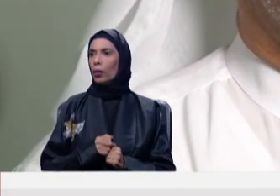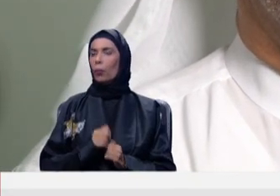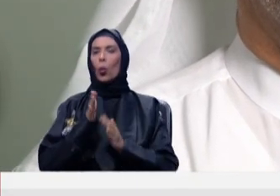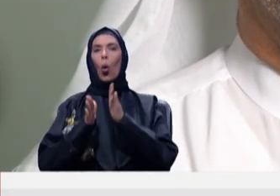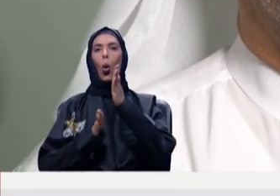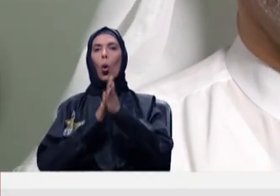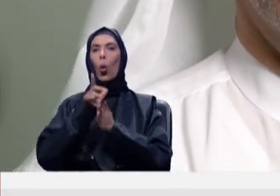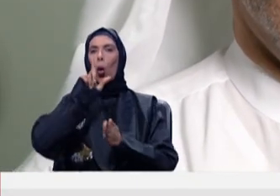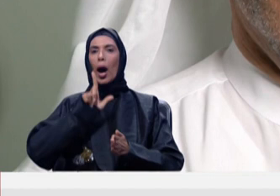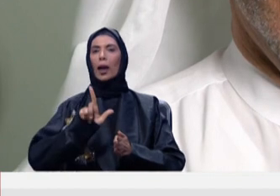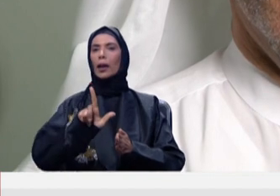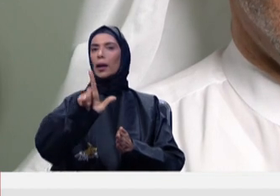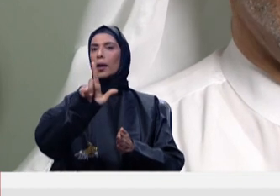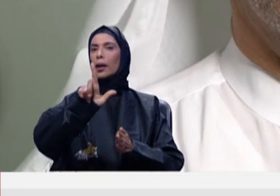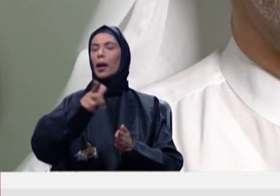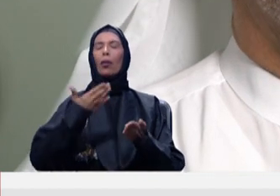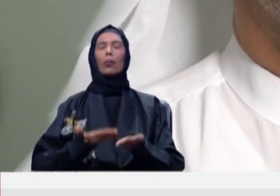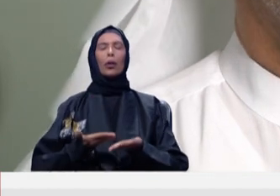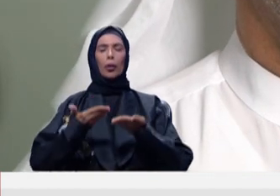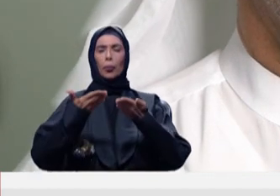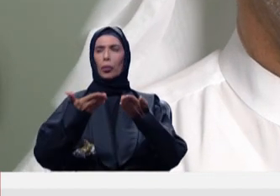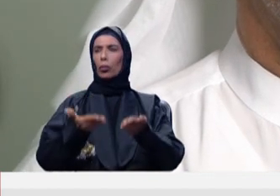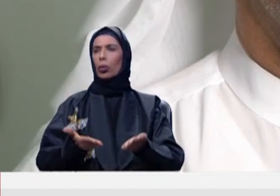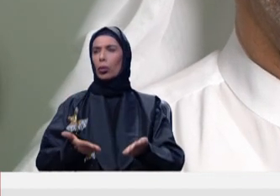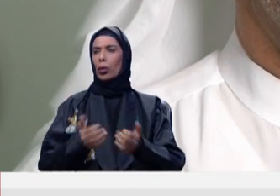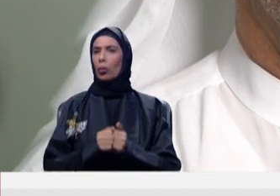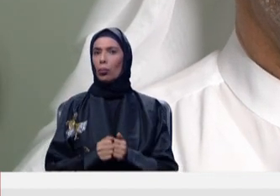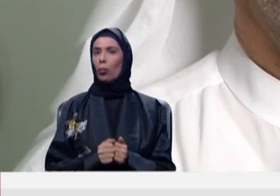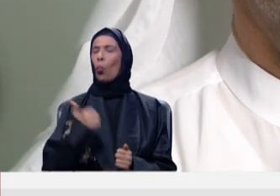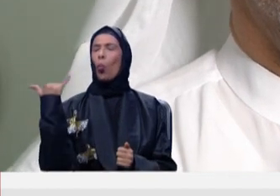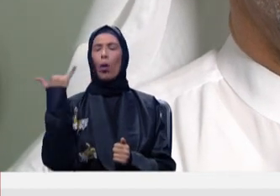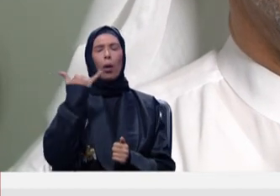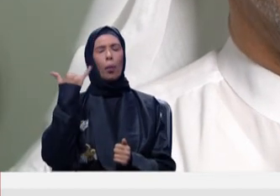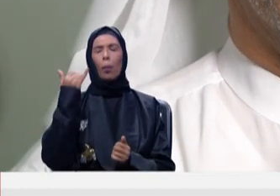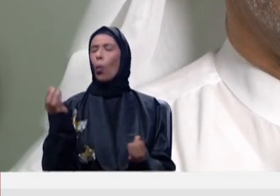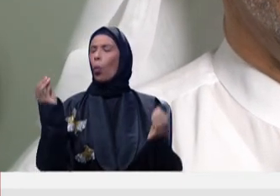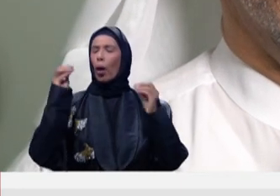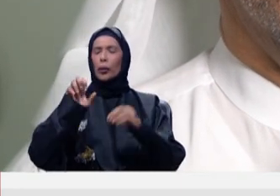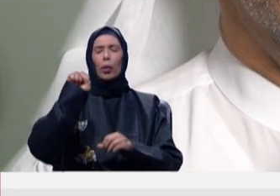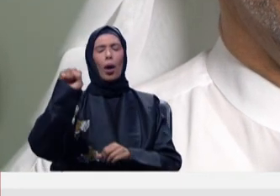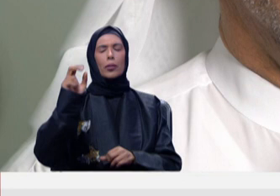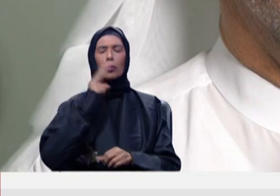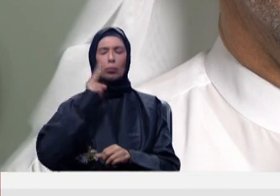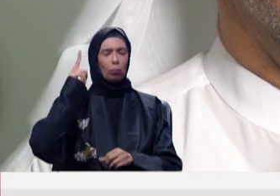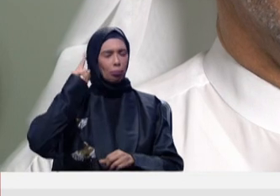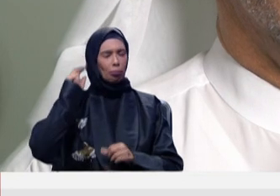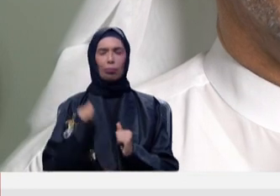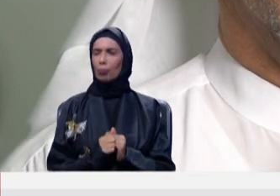لفئة الصم هذه الخدمة تعني الكثير بالنسبة إلى الصم تحسسهم أنهم